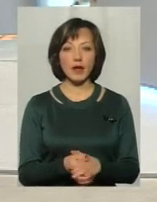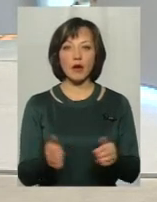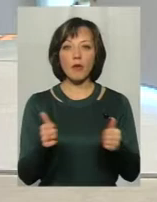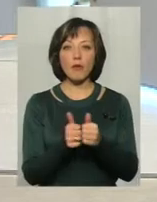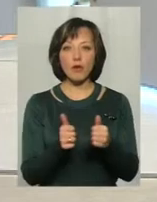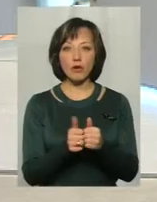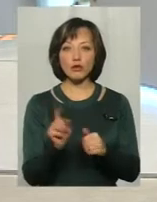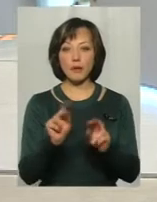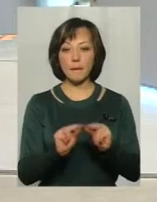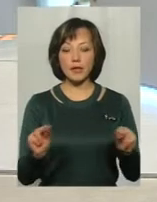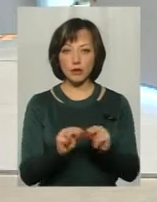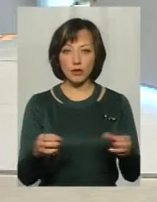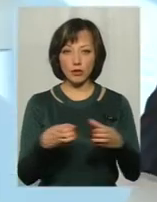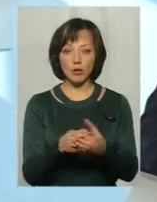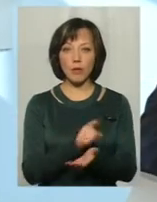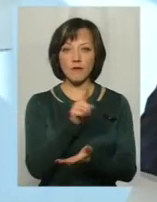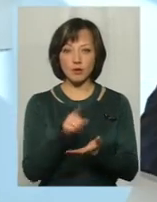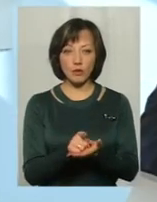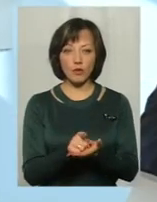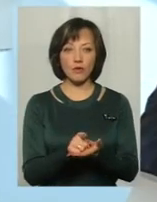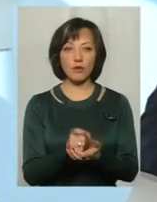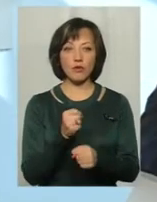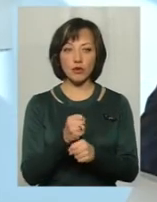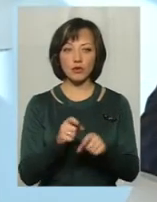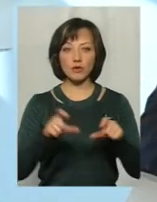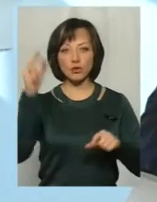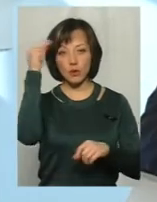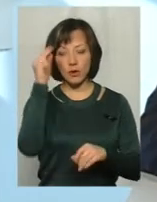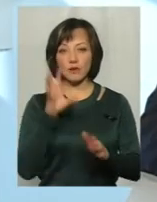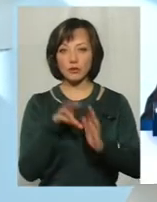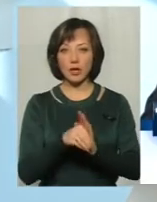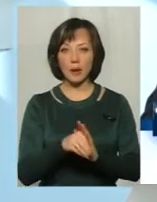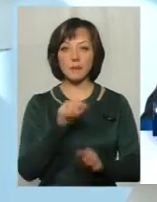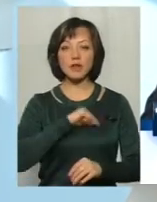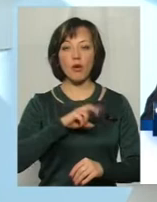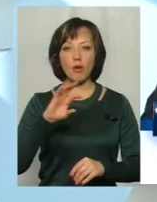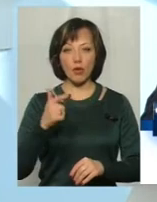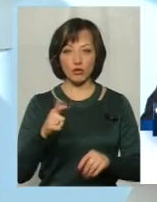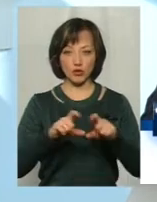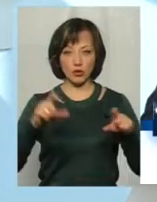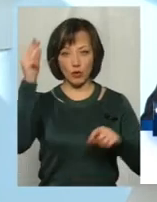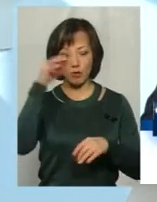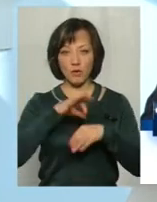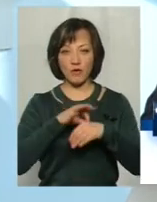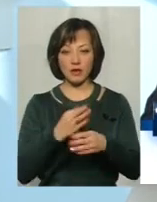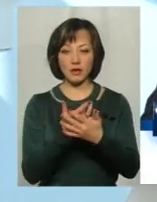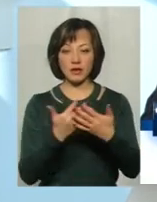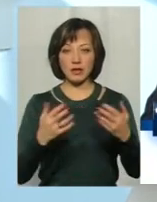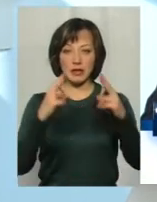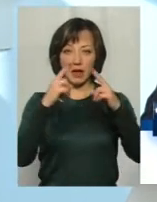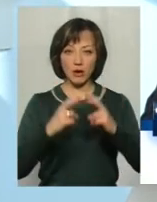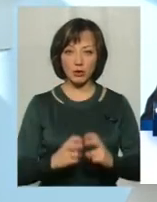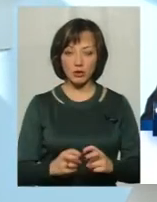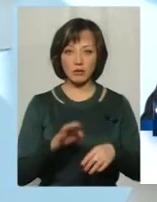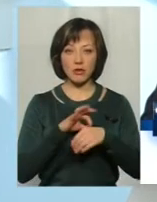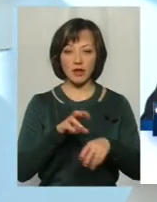з тим, що і педагогічний колектив обов'язково, в роботу в школі включається і шкільний психолог, який проводить цілий ряд відповідної діагності,